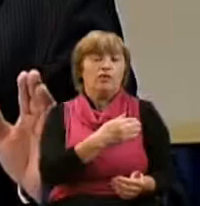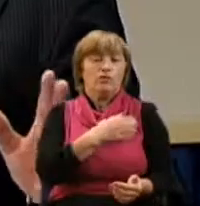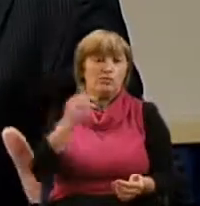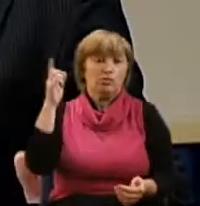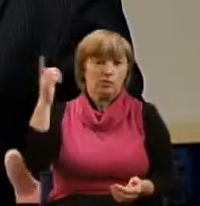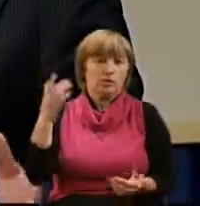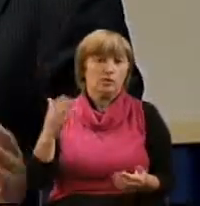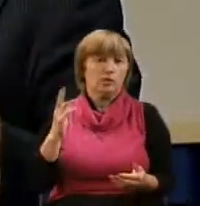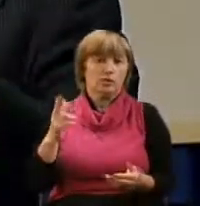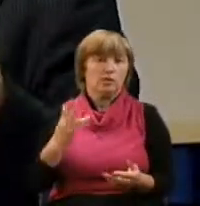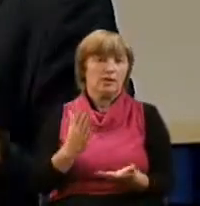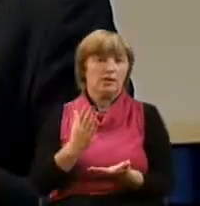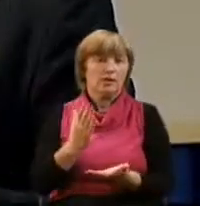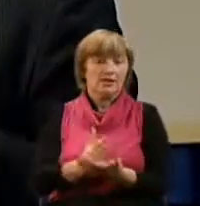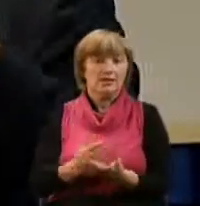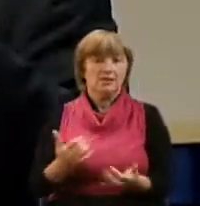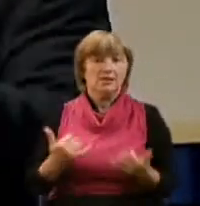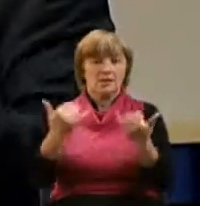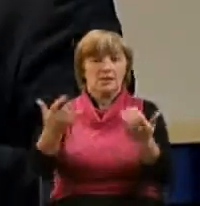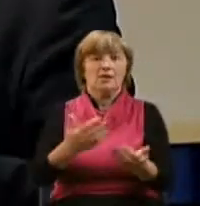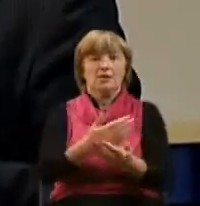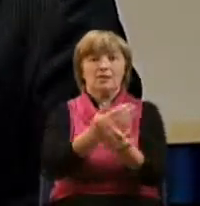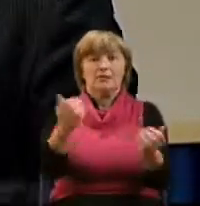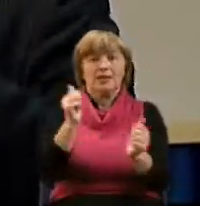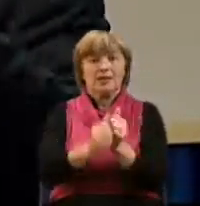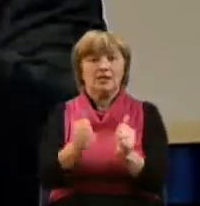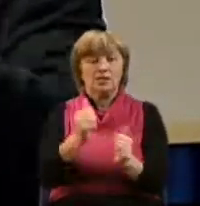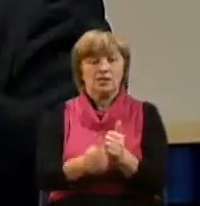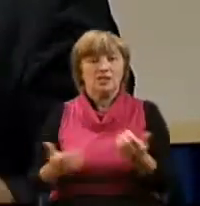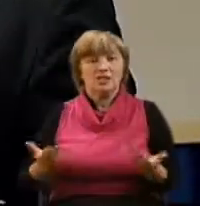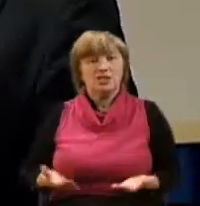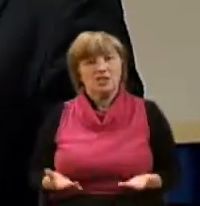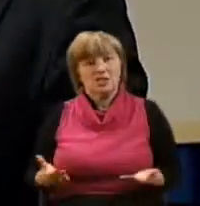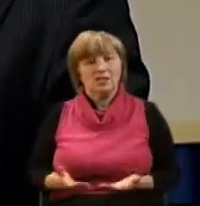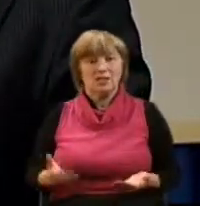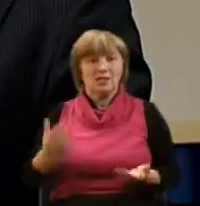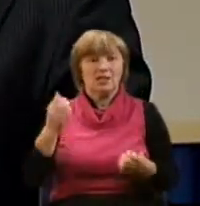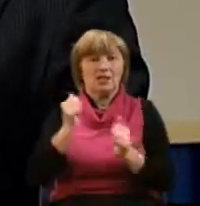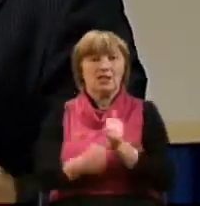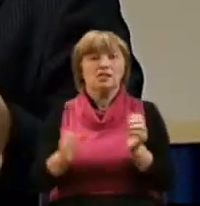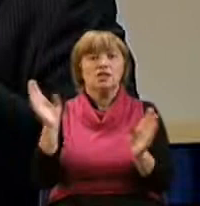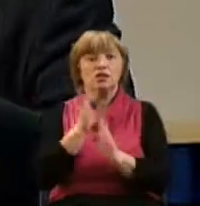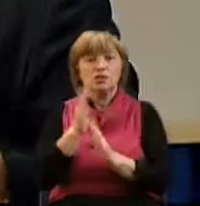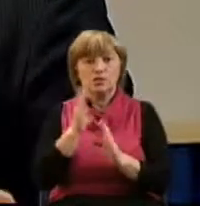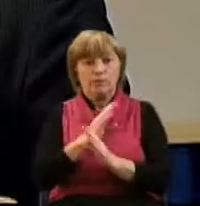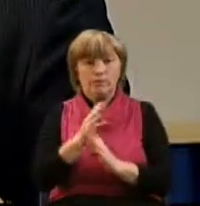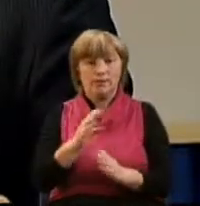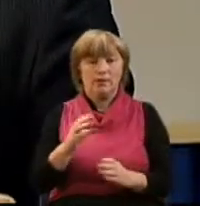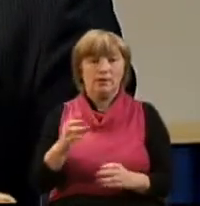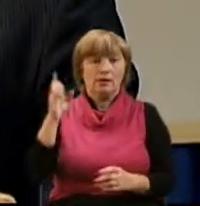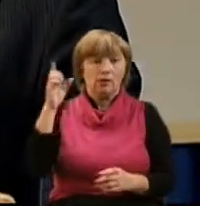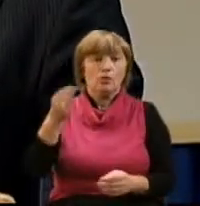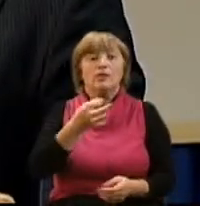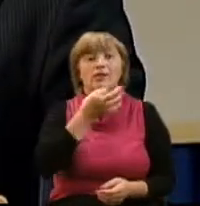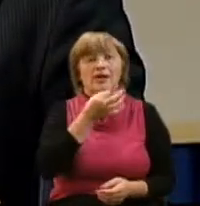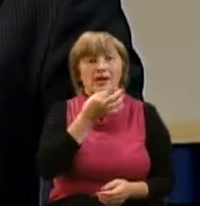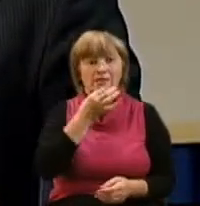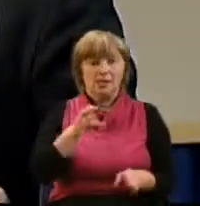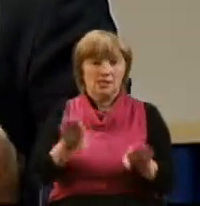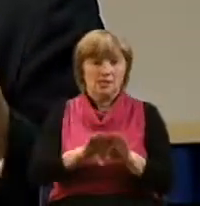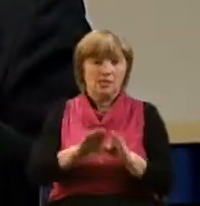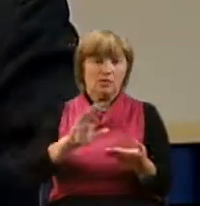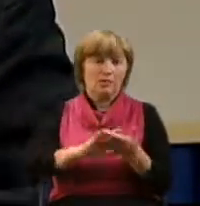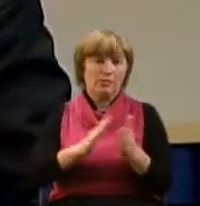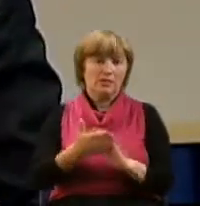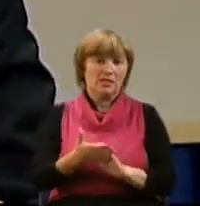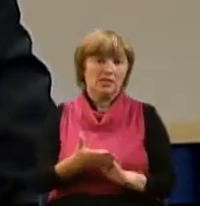которая у Бога есть в отношении моей и вашей жизни, моей и вашей судьбы. И Богу нравится такое положение или